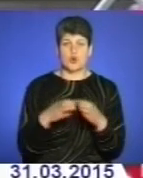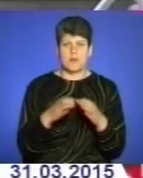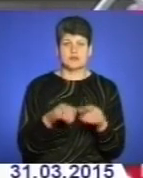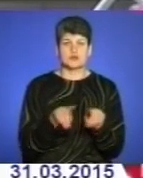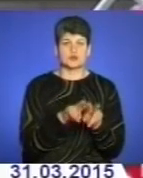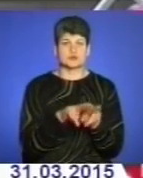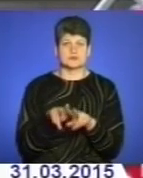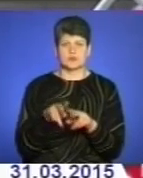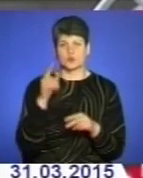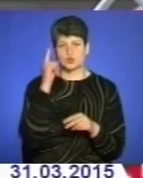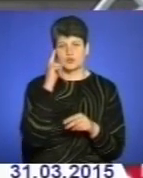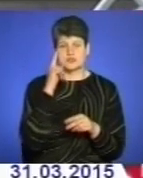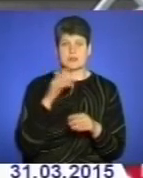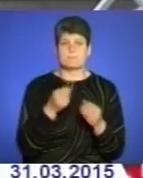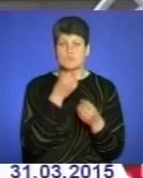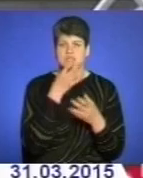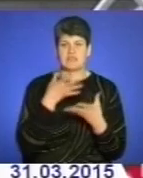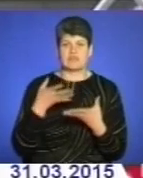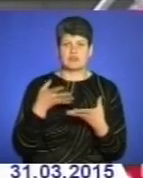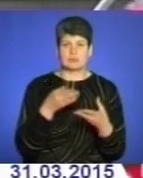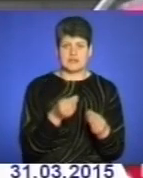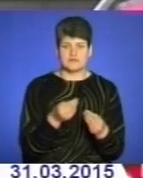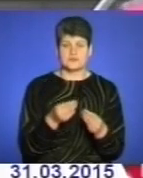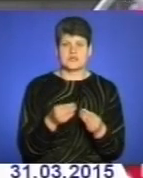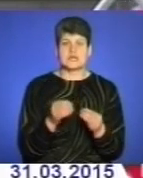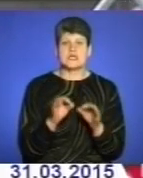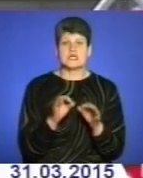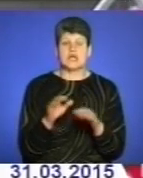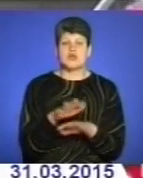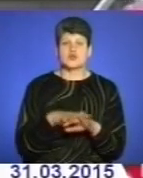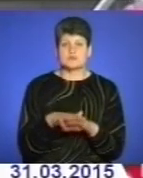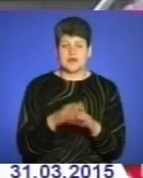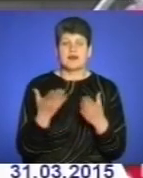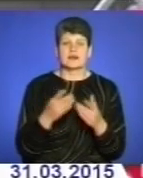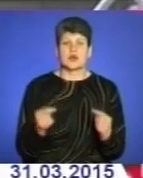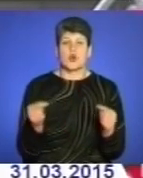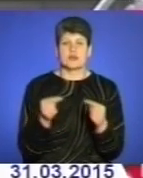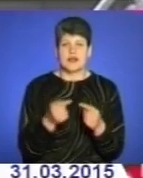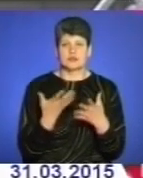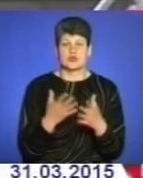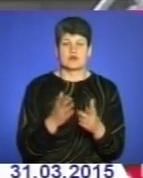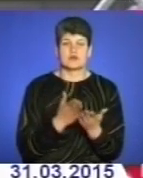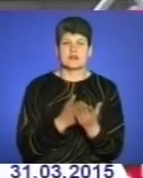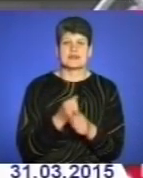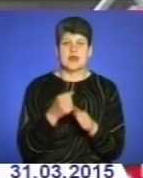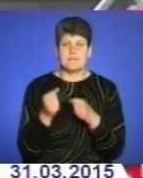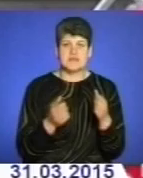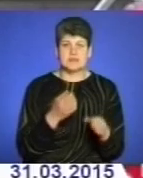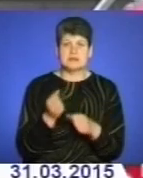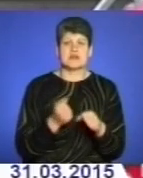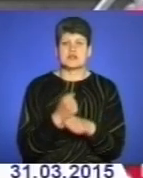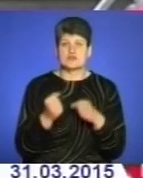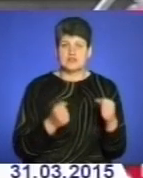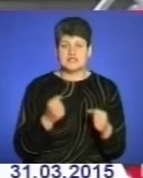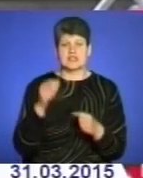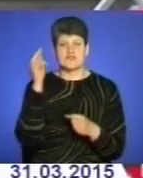та позитивний вплив на суспільство. Які конкретно напрямки здійснюється? Допомога з працевлаштуванням, навчання і